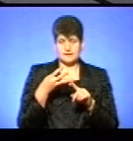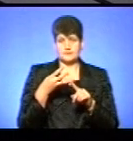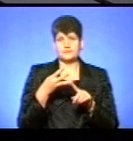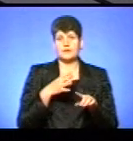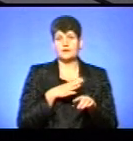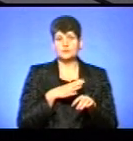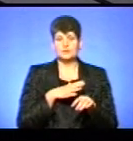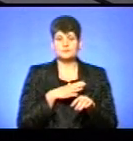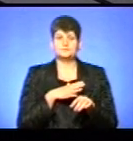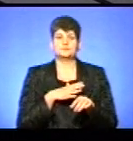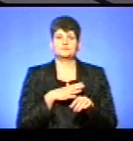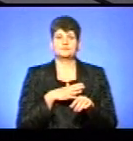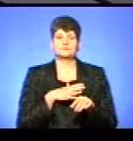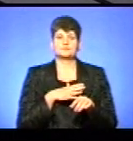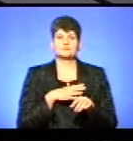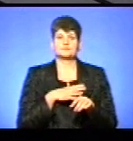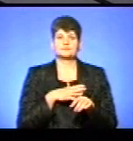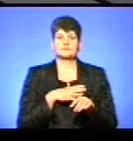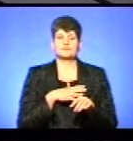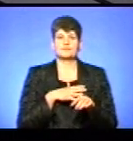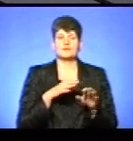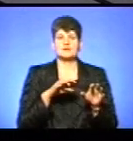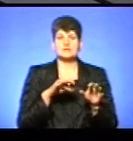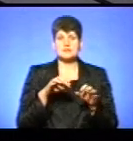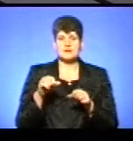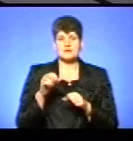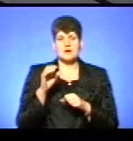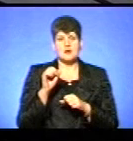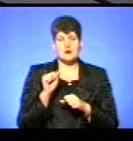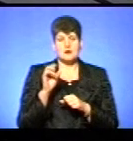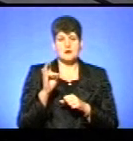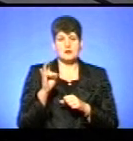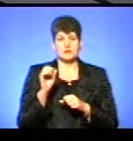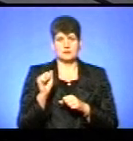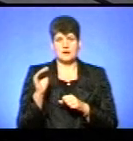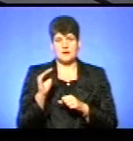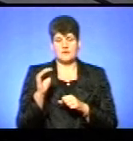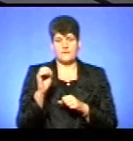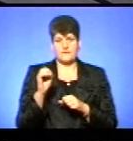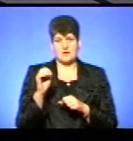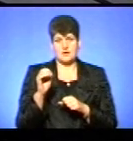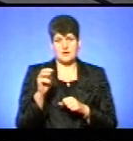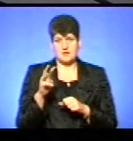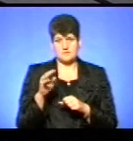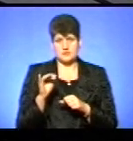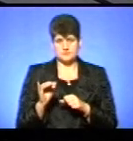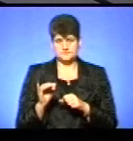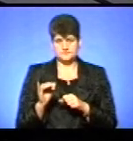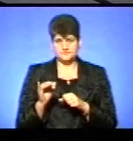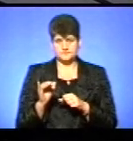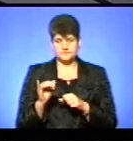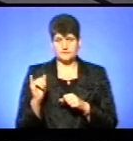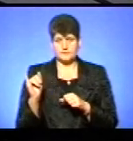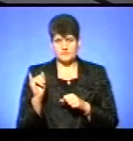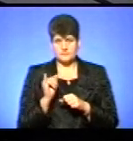пунктом було зняття анафеми із патріарха Філарета і